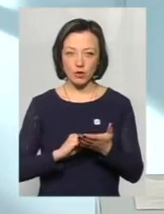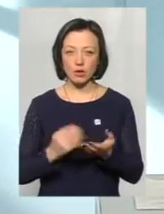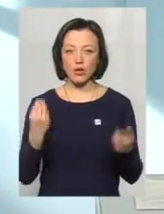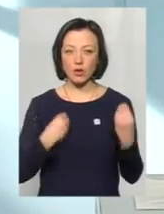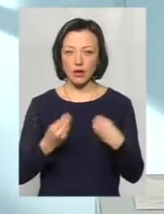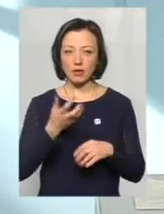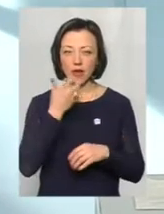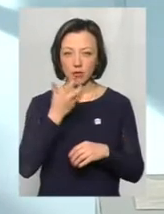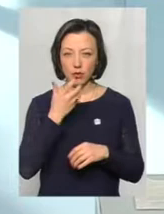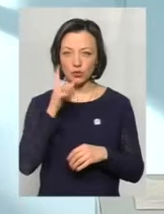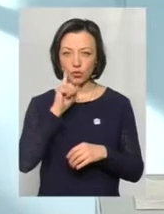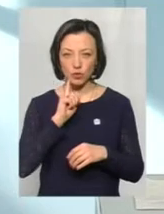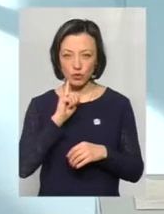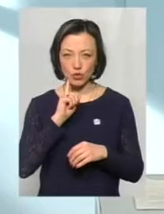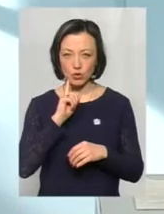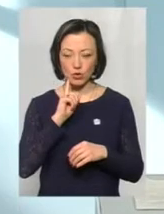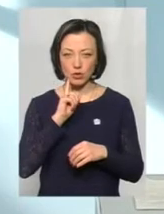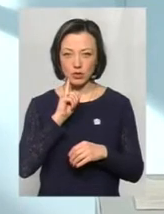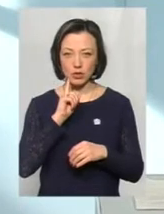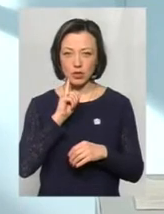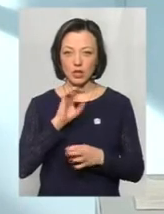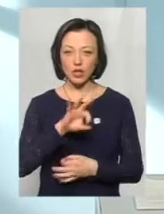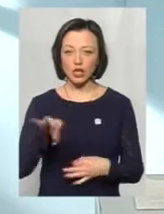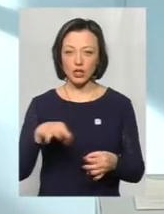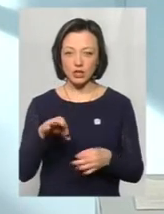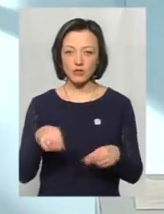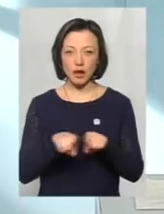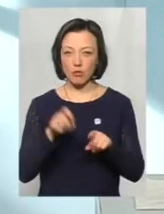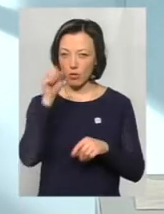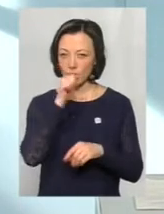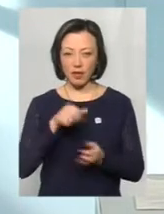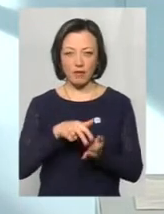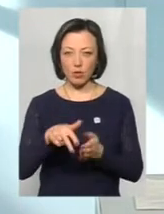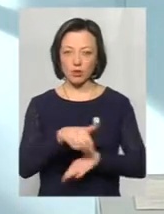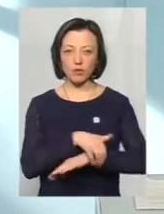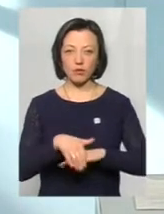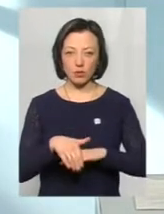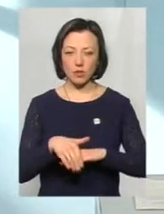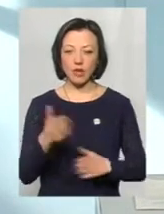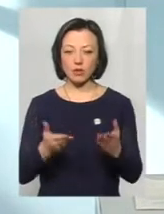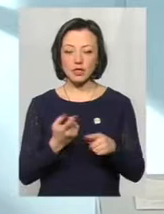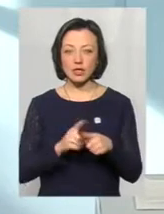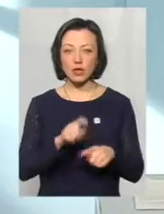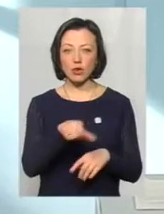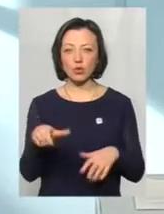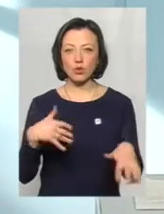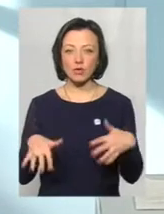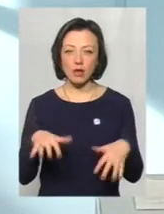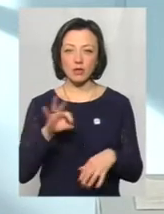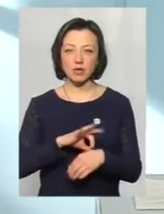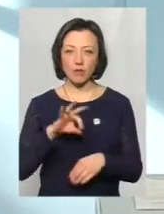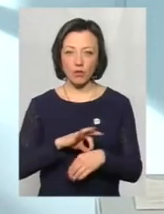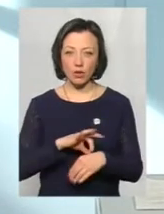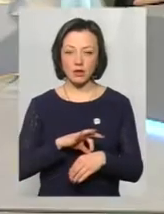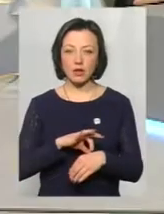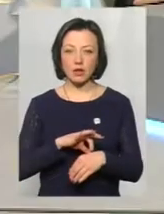одягатись тепло, зручно, лишній раз в такі морози не виходити на вулицю, якщо це люди ослаблені, хворі,